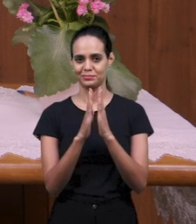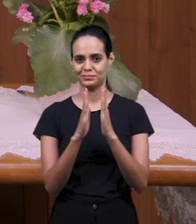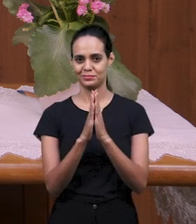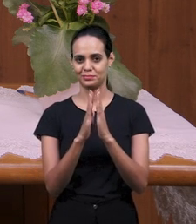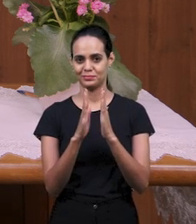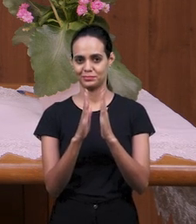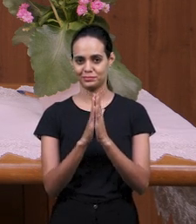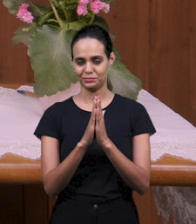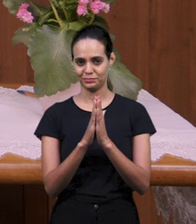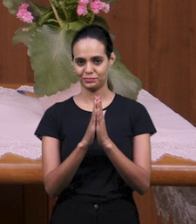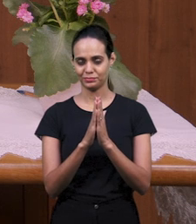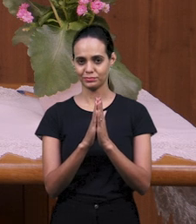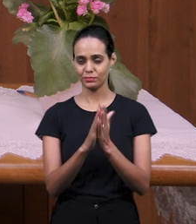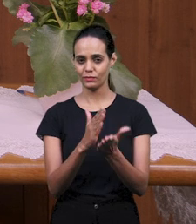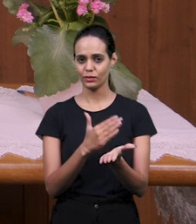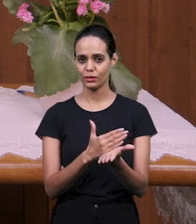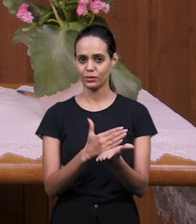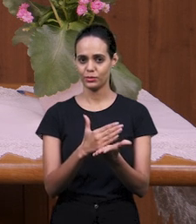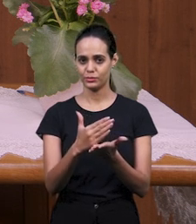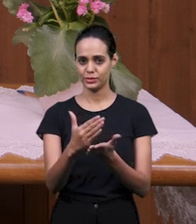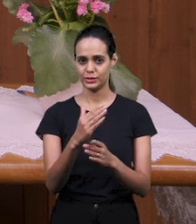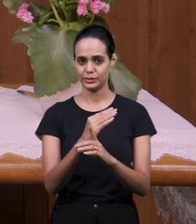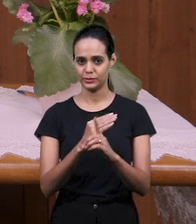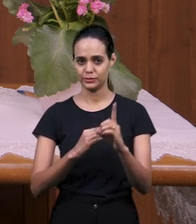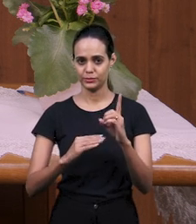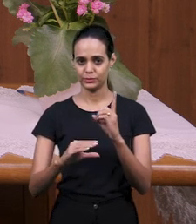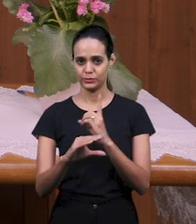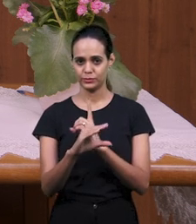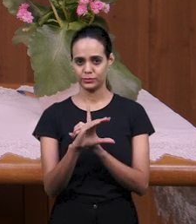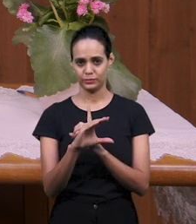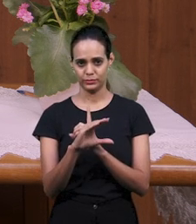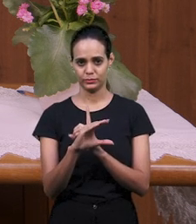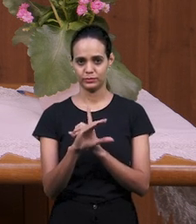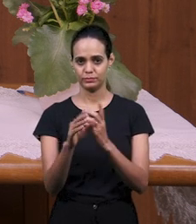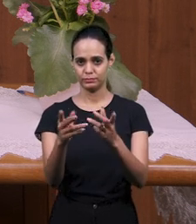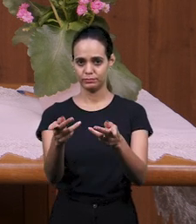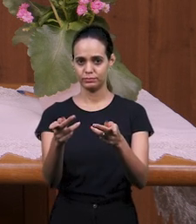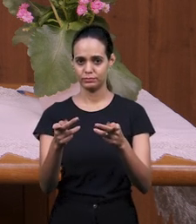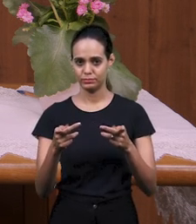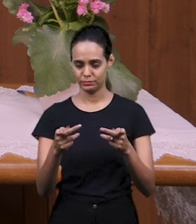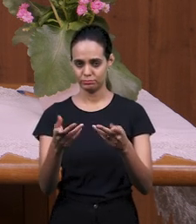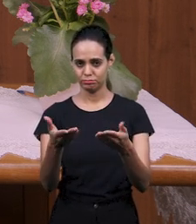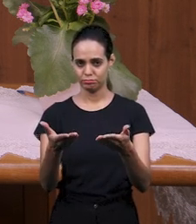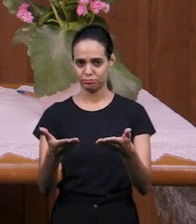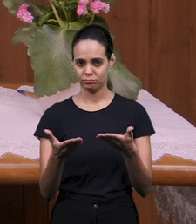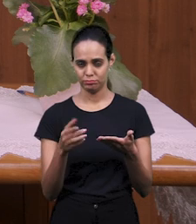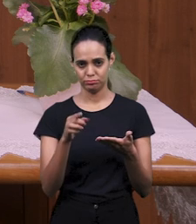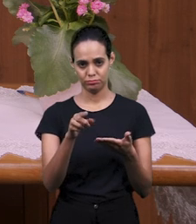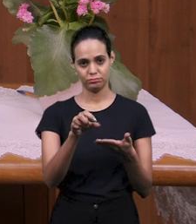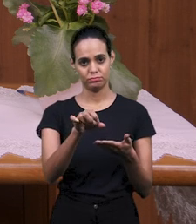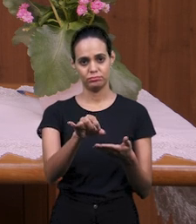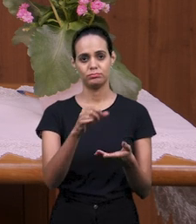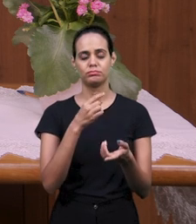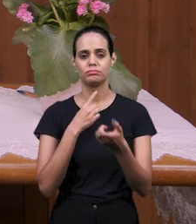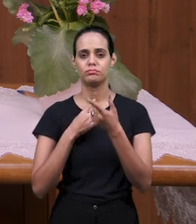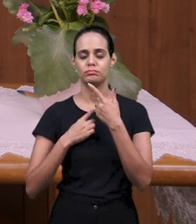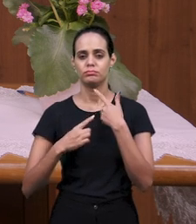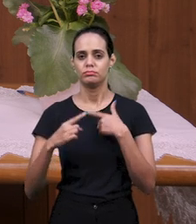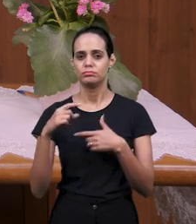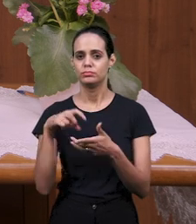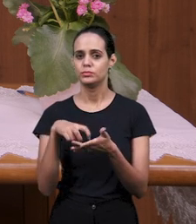для того, чтобы нам начать его, мы хотим пригласить вас. Если хотите, вы вместе с нами можете